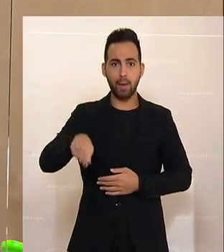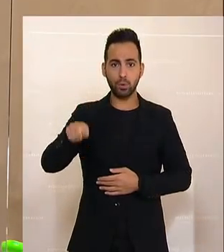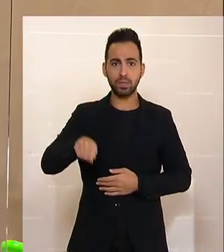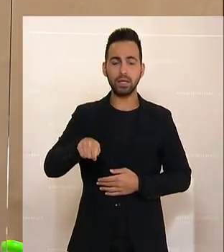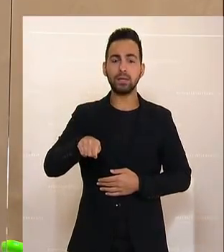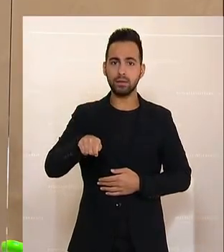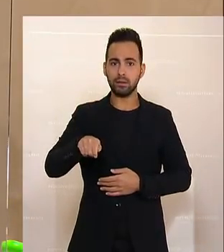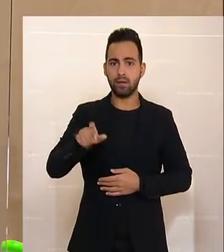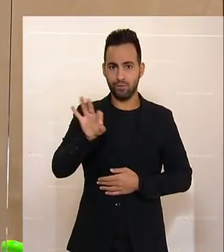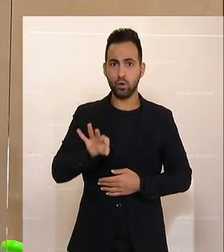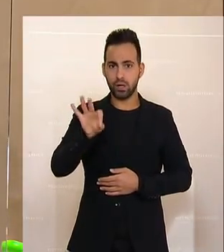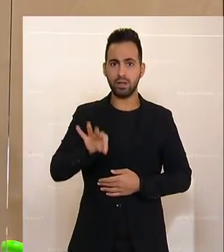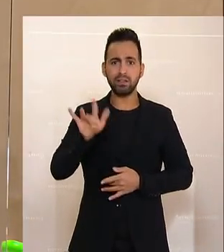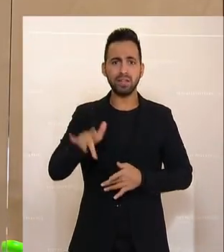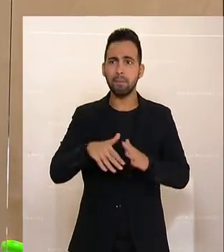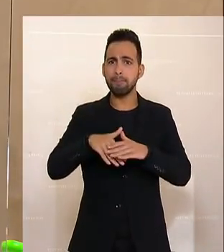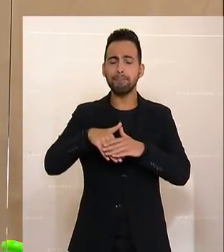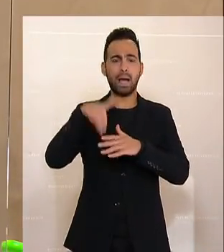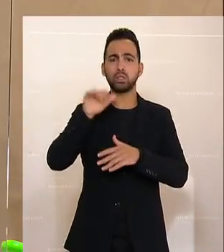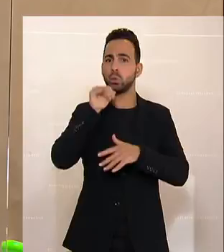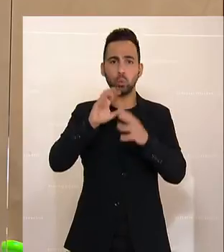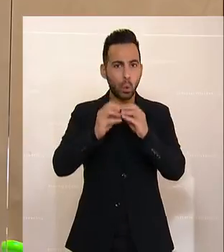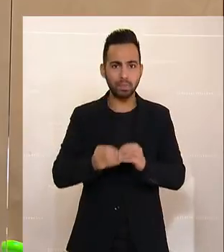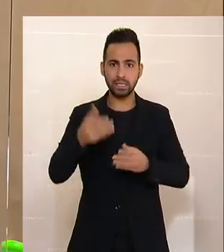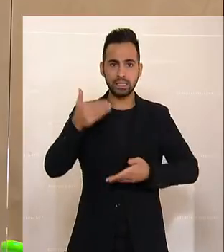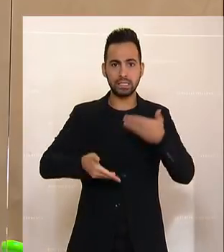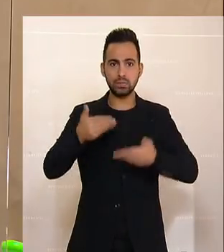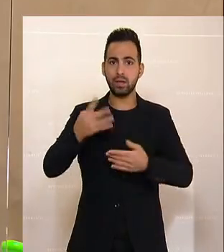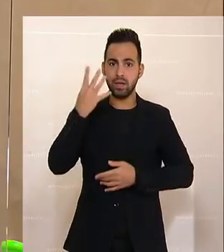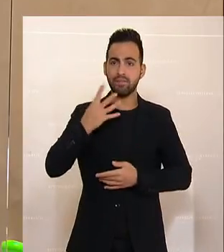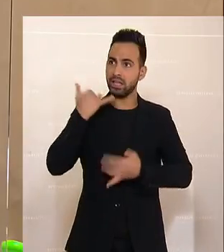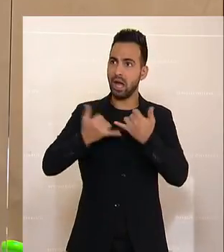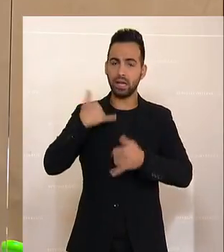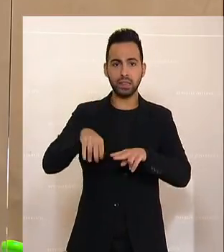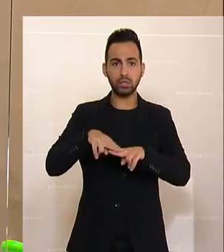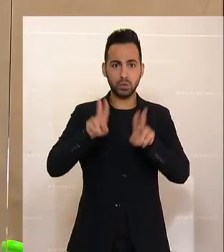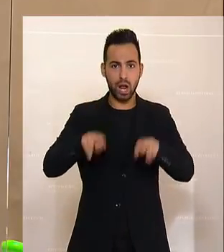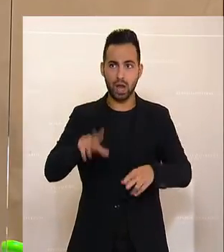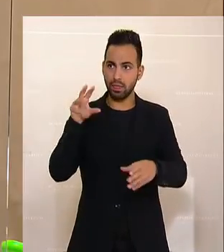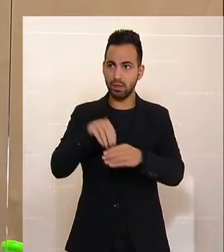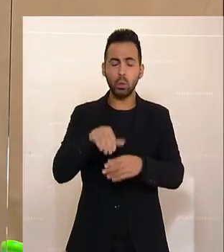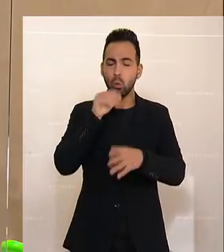routiniertesten, unkompliziertesten Sitzungen, die ich kenne, in den vier Jahren, seit ich im Nationalrat sitze.